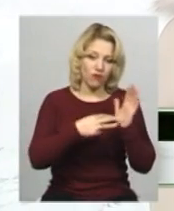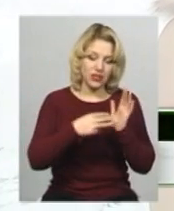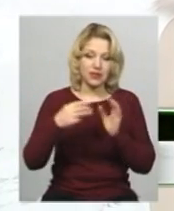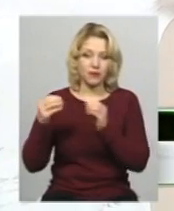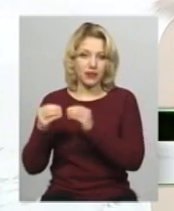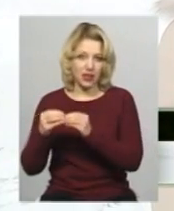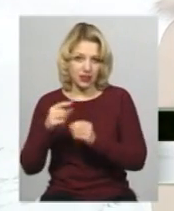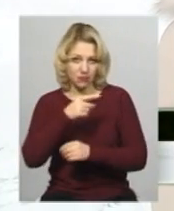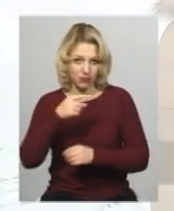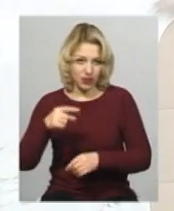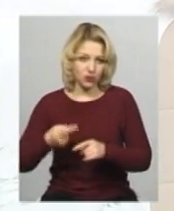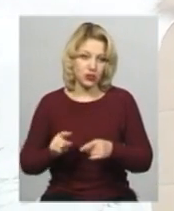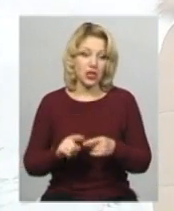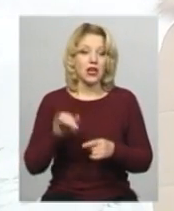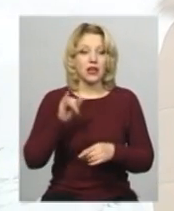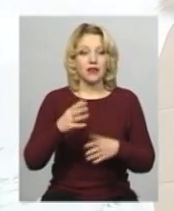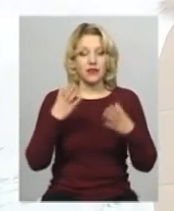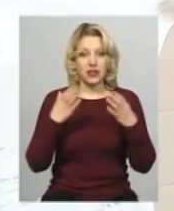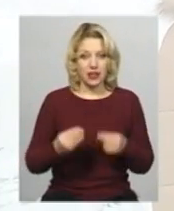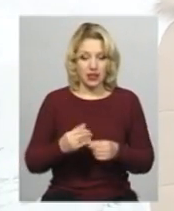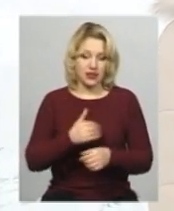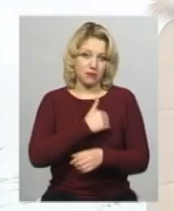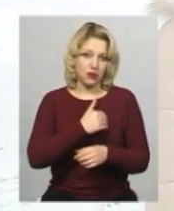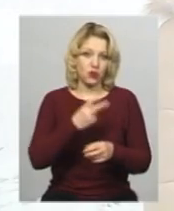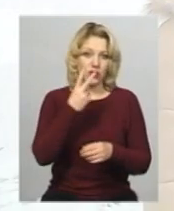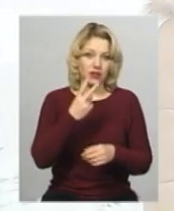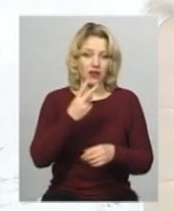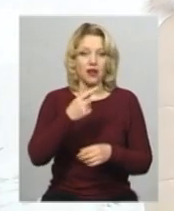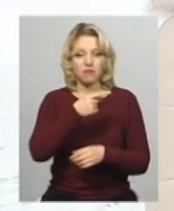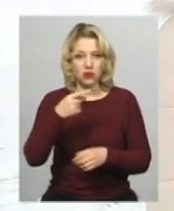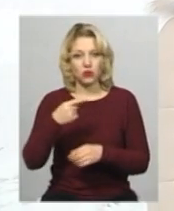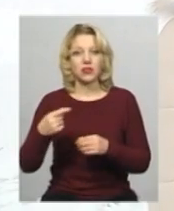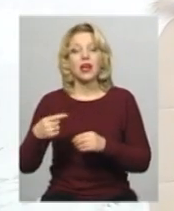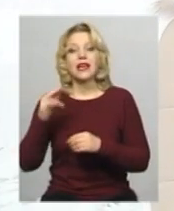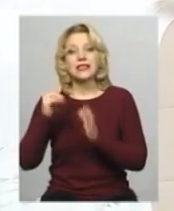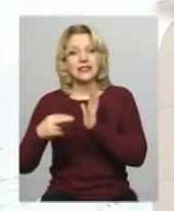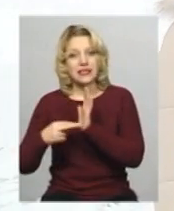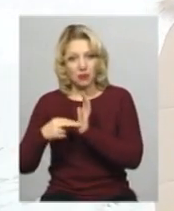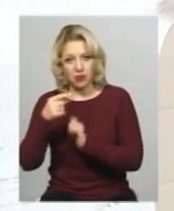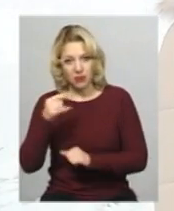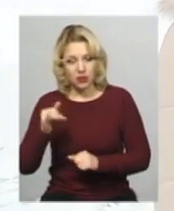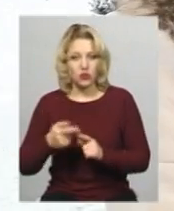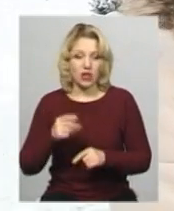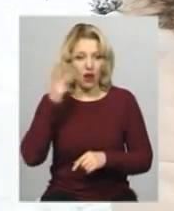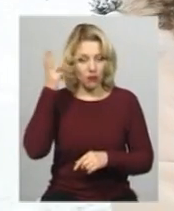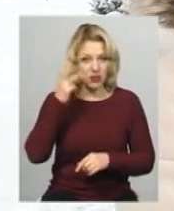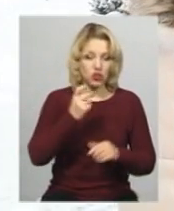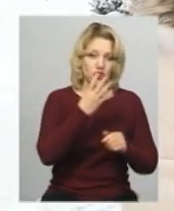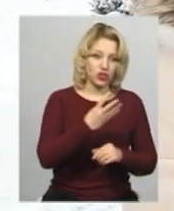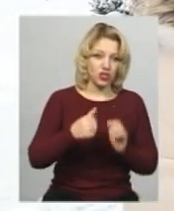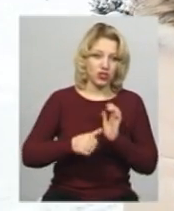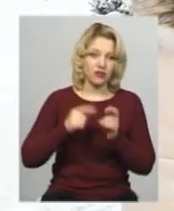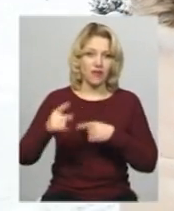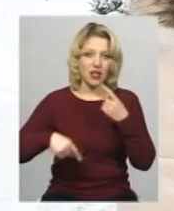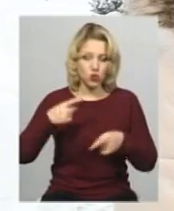деньні години температура по області 2-7 градусів морозу, у Хмельницькому – 4-6. В наступні три